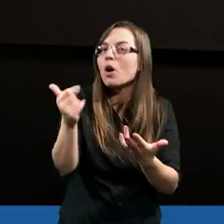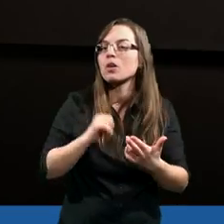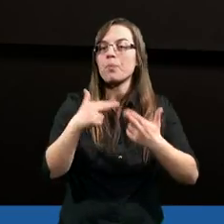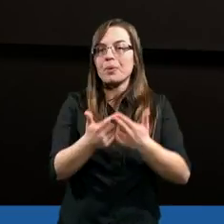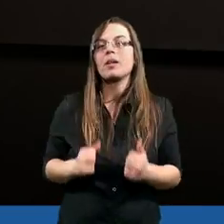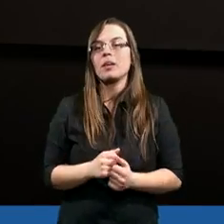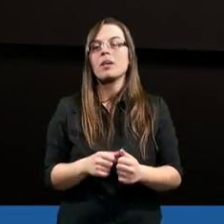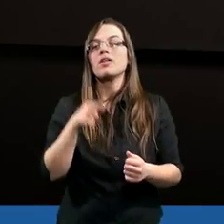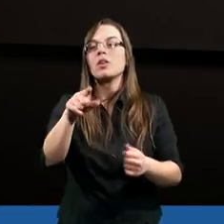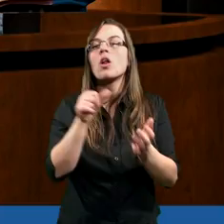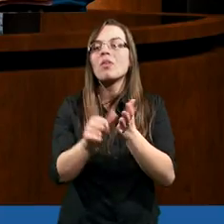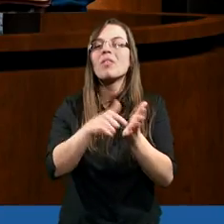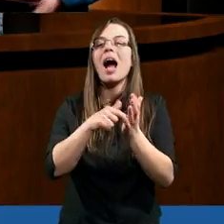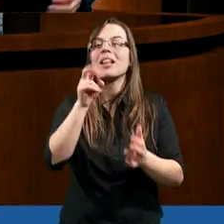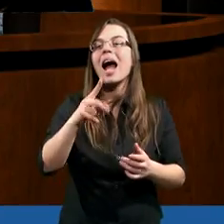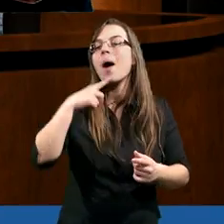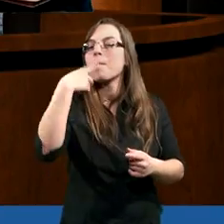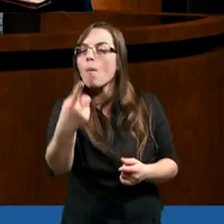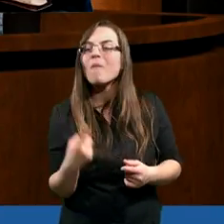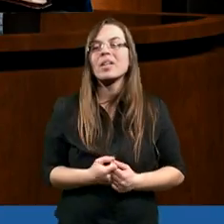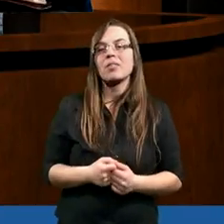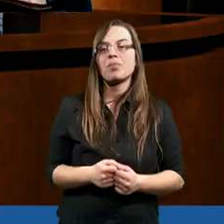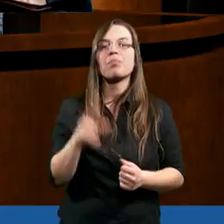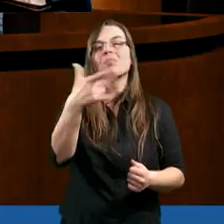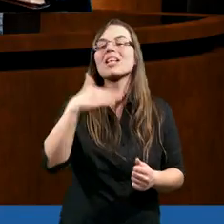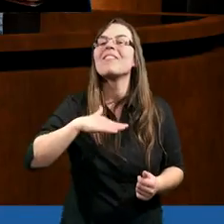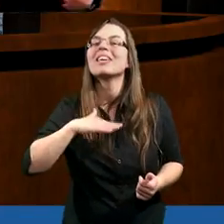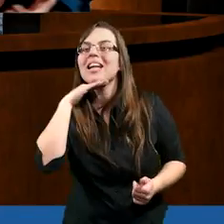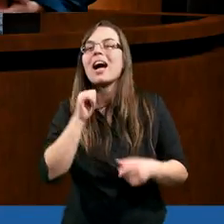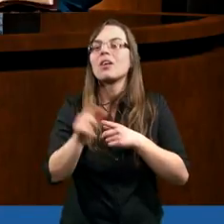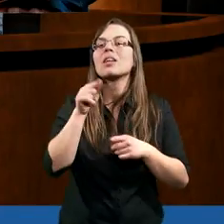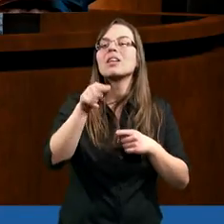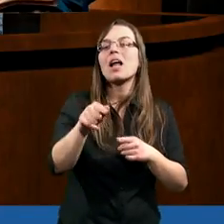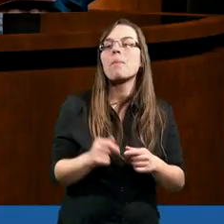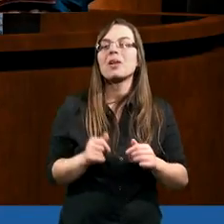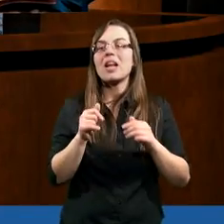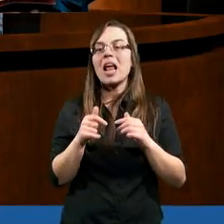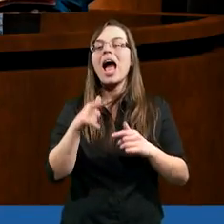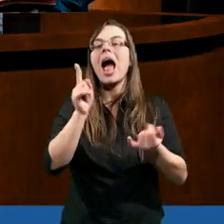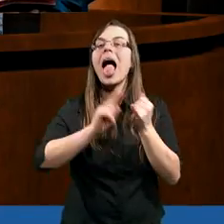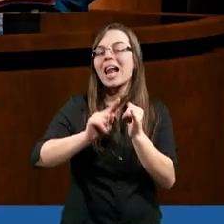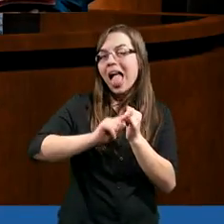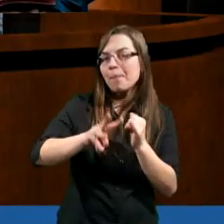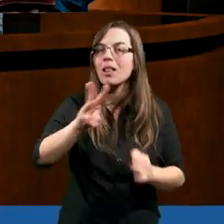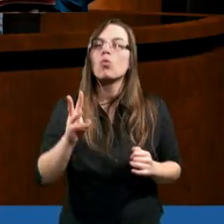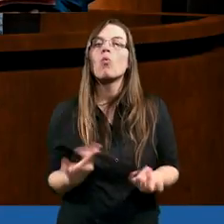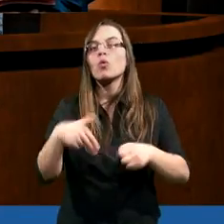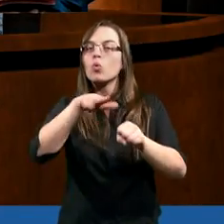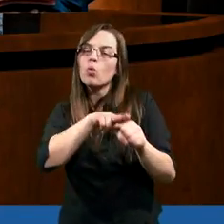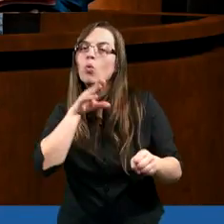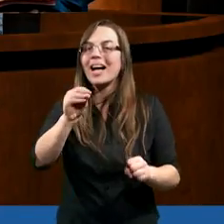Ale jednak trzeba powiedzieć, że to jest jakby wyjaśnienie niewystarczające. Powiedziałbym inaczej, jest wiele elementów,